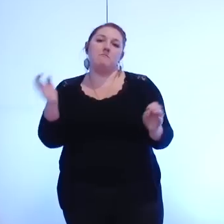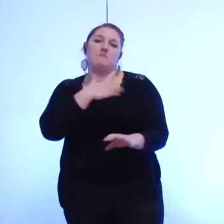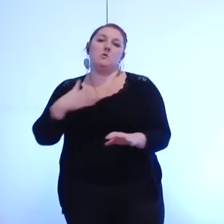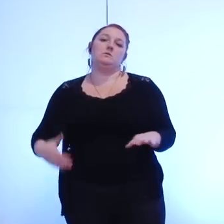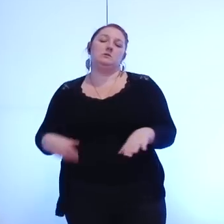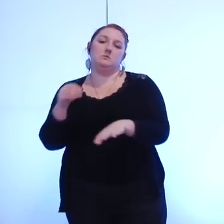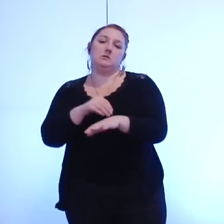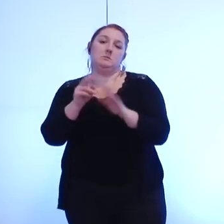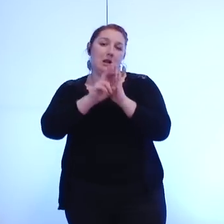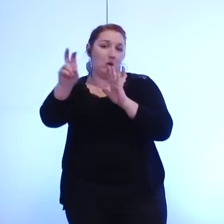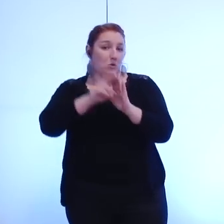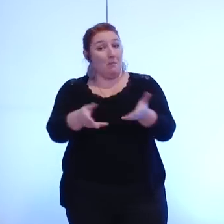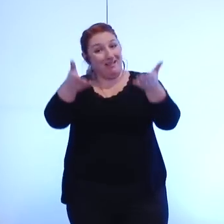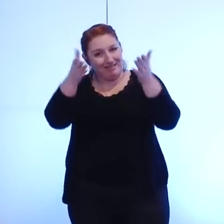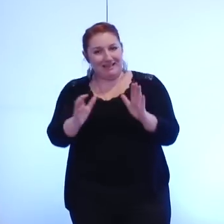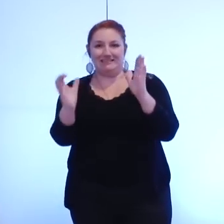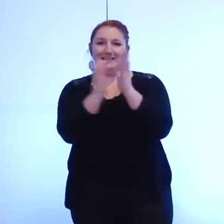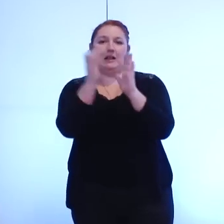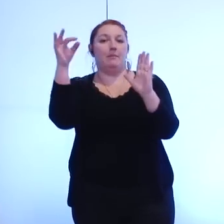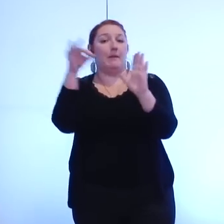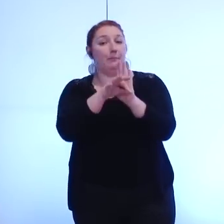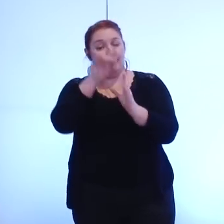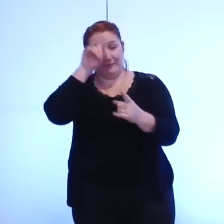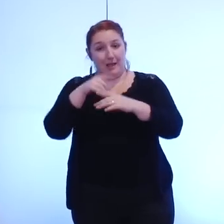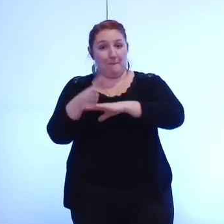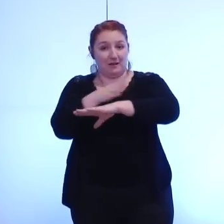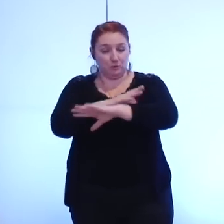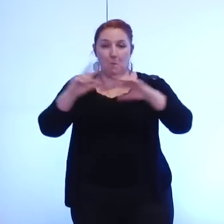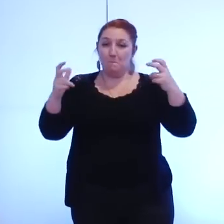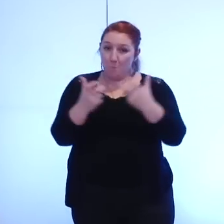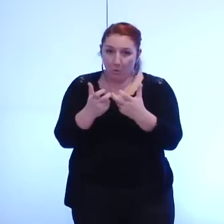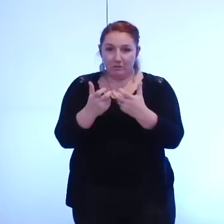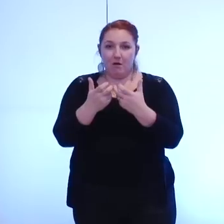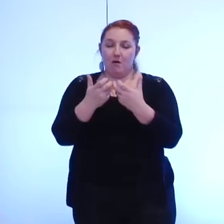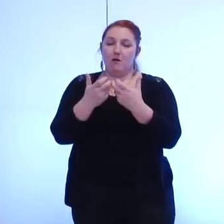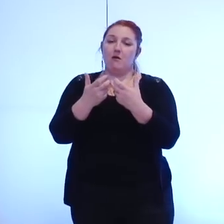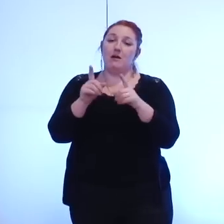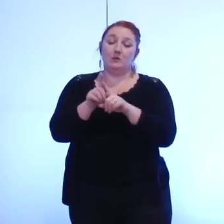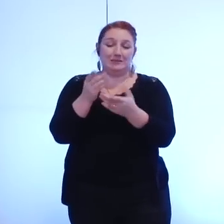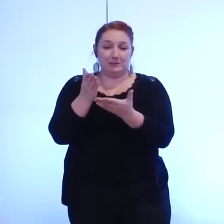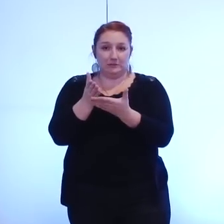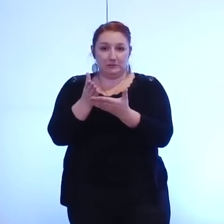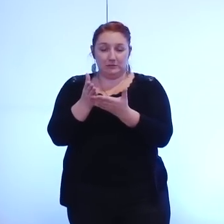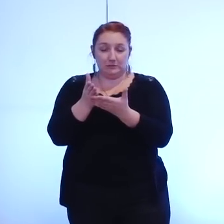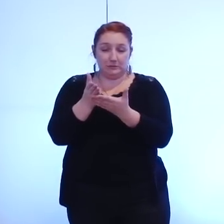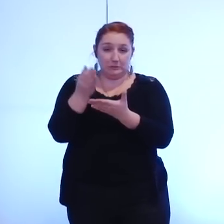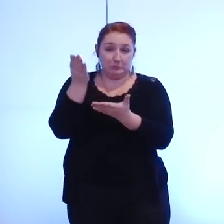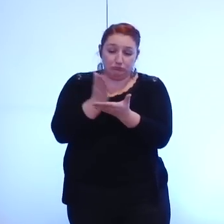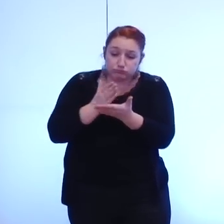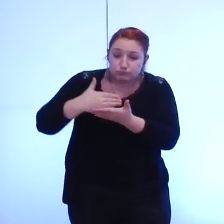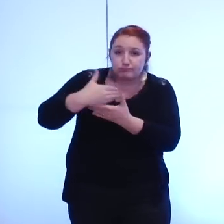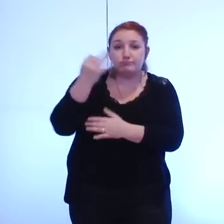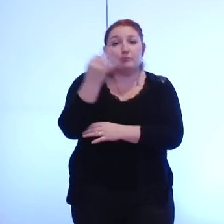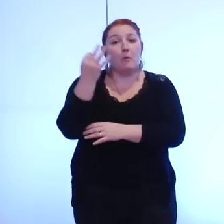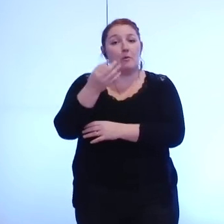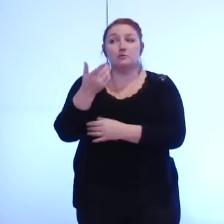de Grenoble de délibérer sur la cession de ces actions sur leur montant et sur leur proportion au bénéfice